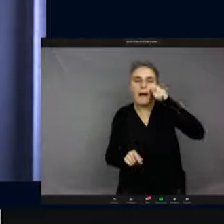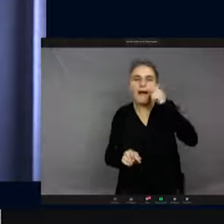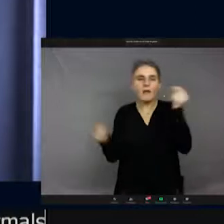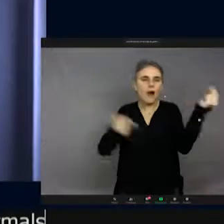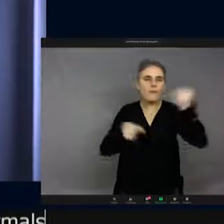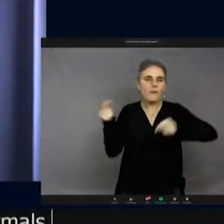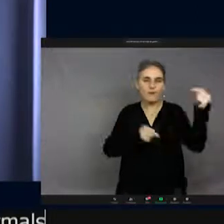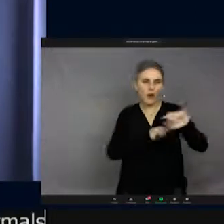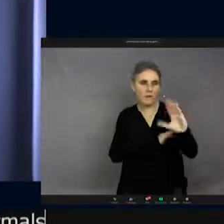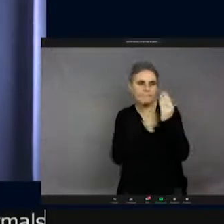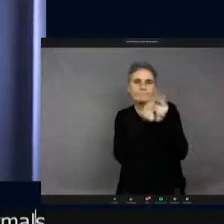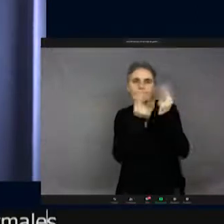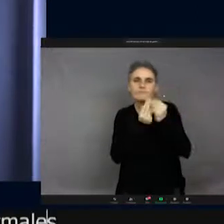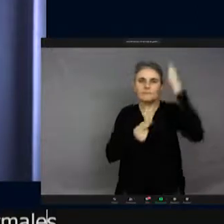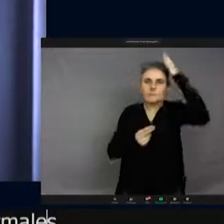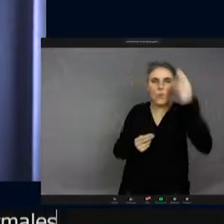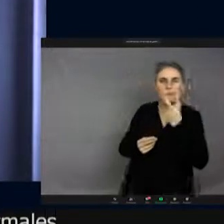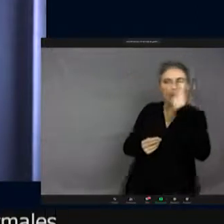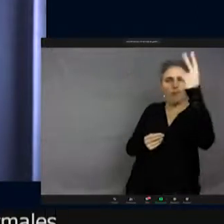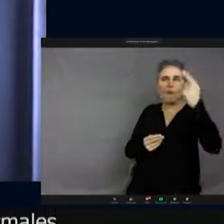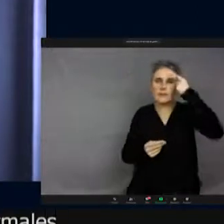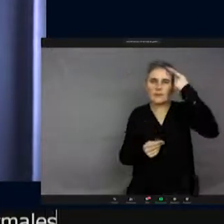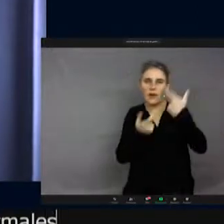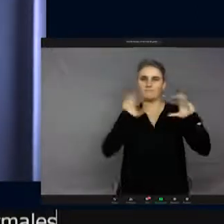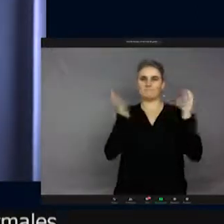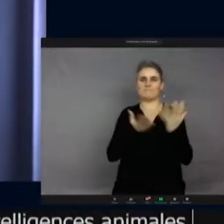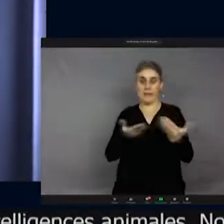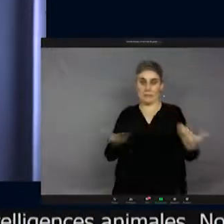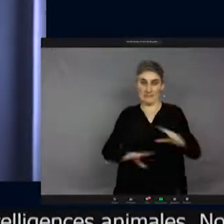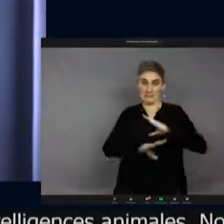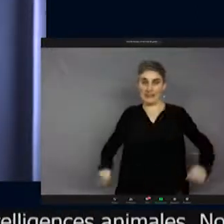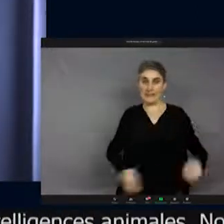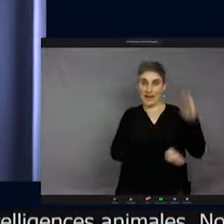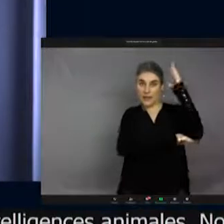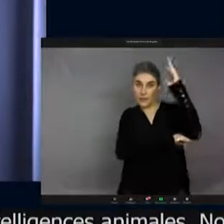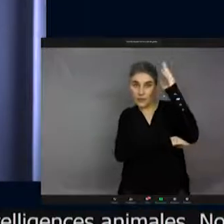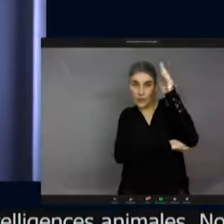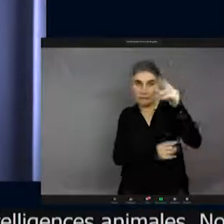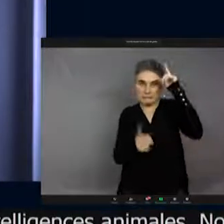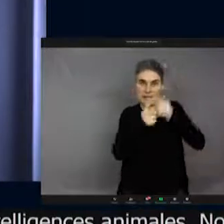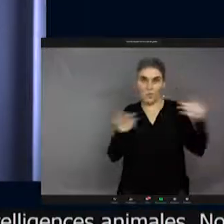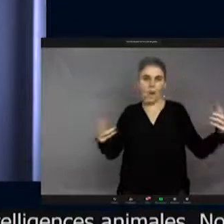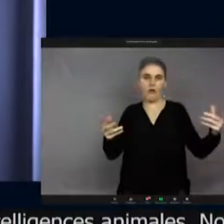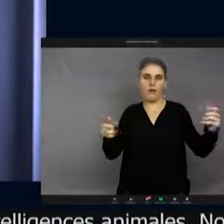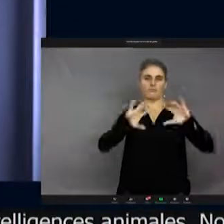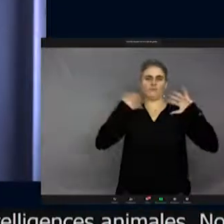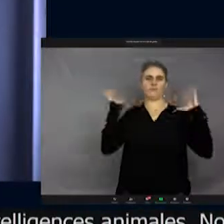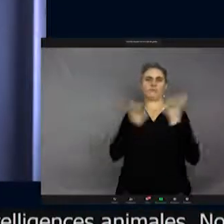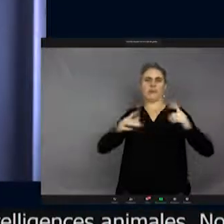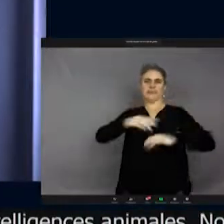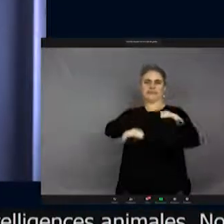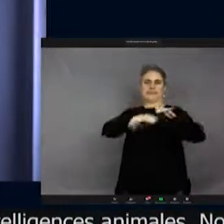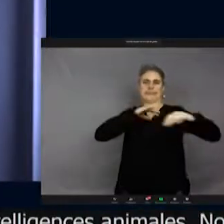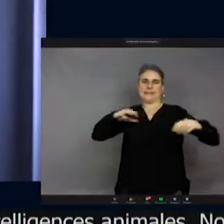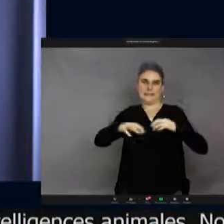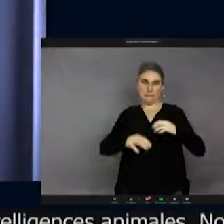terminons cette journée avec les insectes, car on aime beaucoup les animaux mal aimés, les insectes sont souvent mal aimés, et c'est bien dommage car vous allez